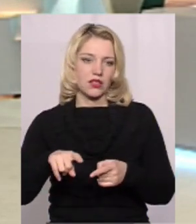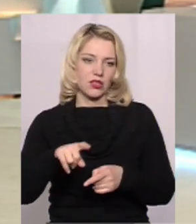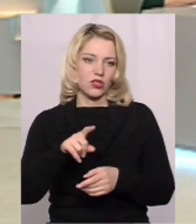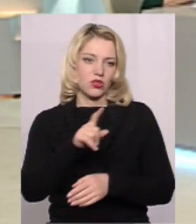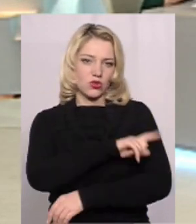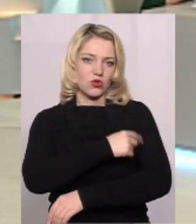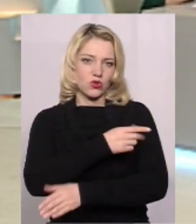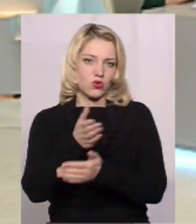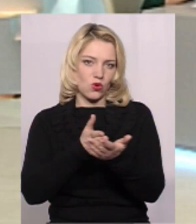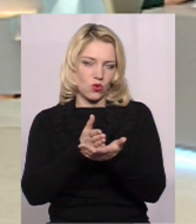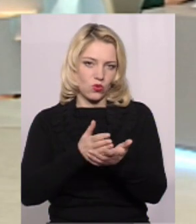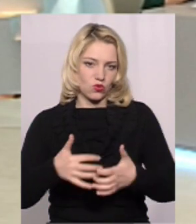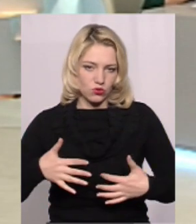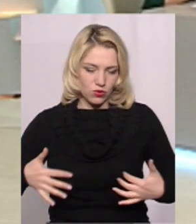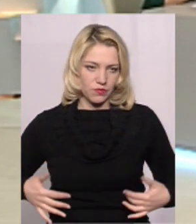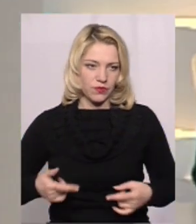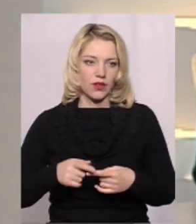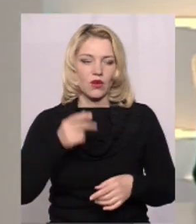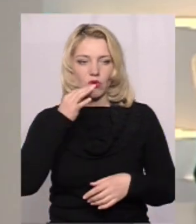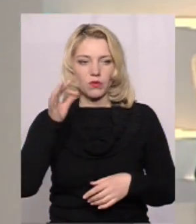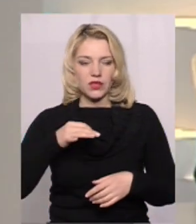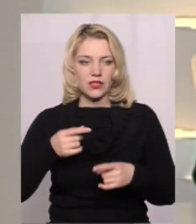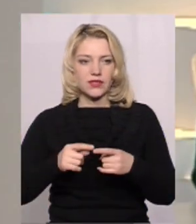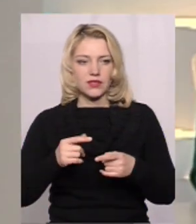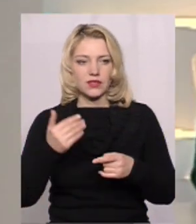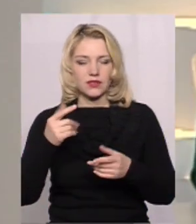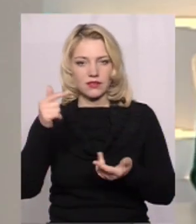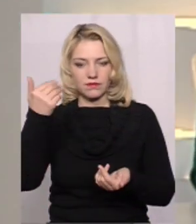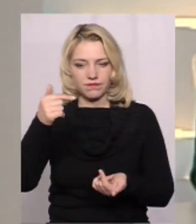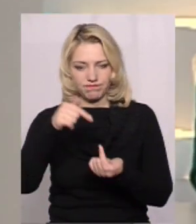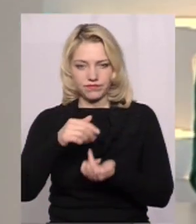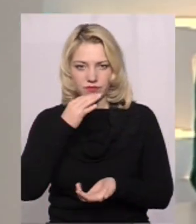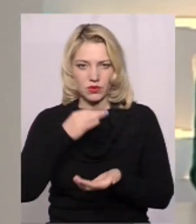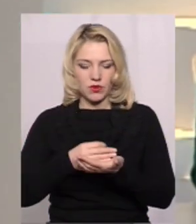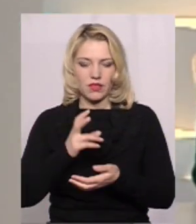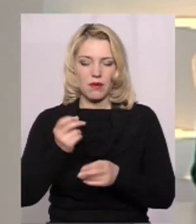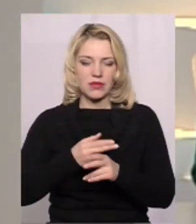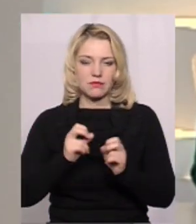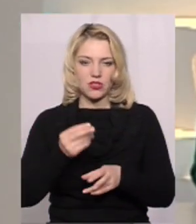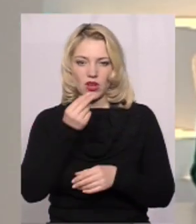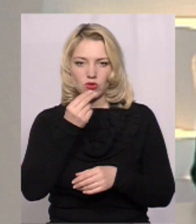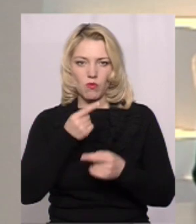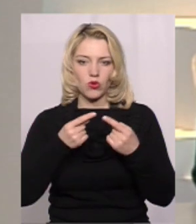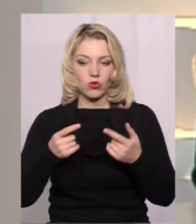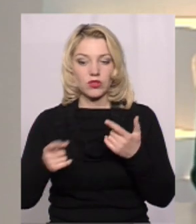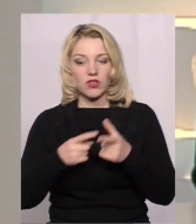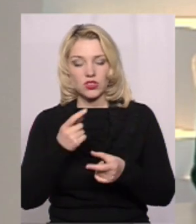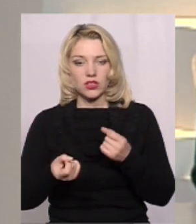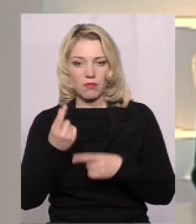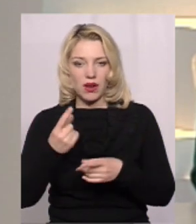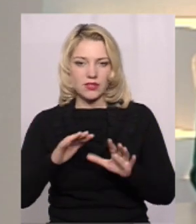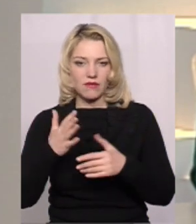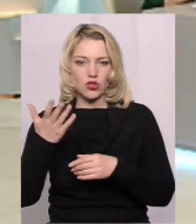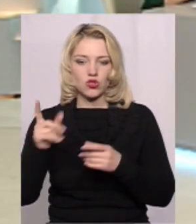медицини У компетенції Держпродспоживслужби перевіряти на безпечність і харчові продукти Чи траплялись випадки, що виявляли